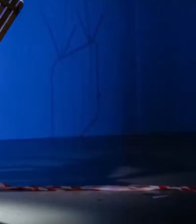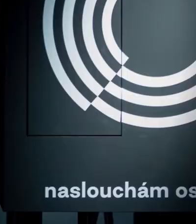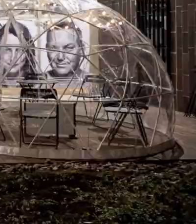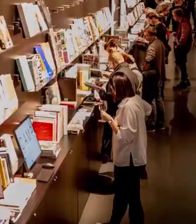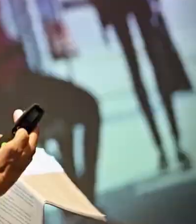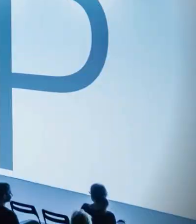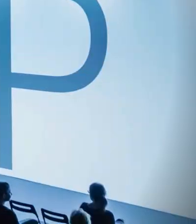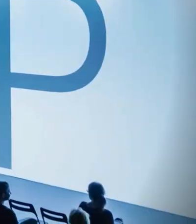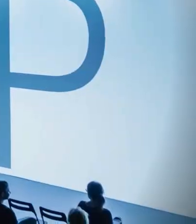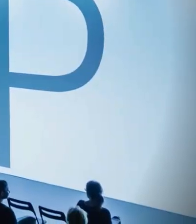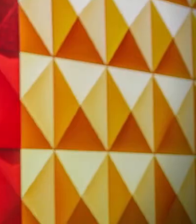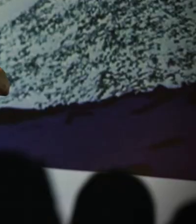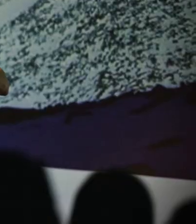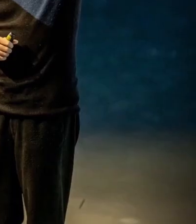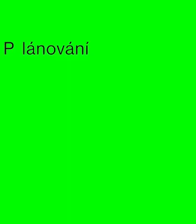Výstup